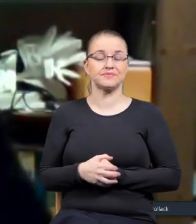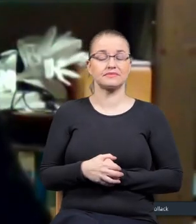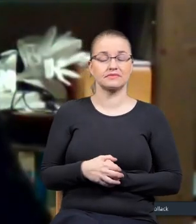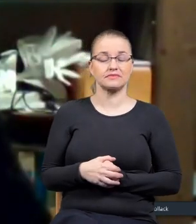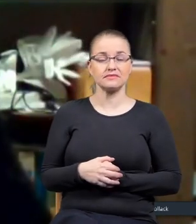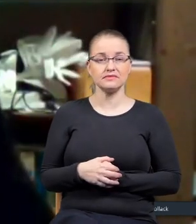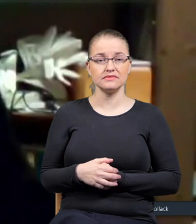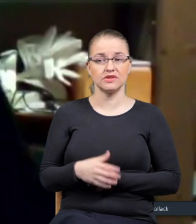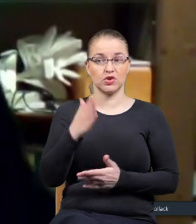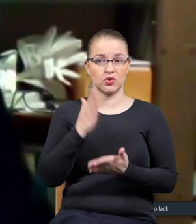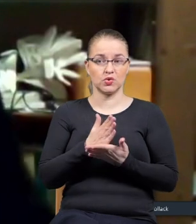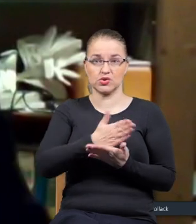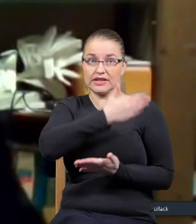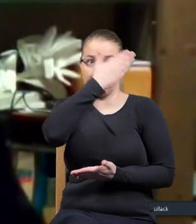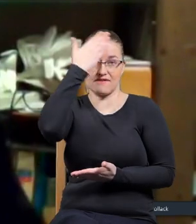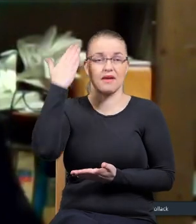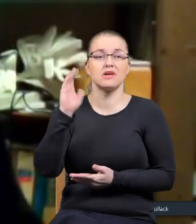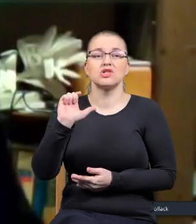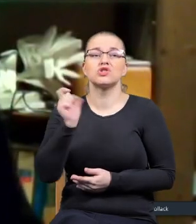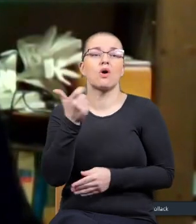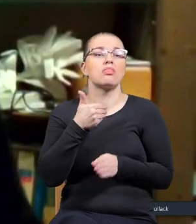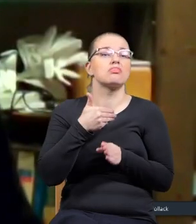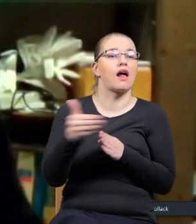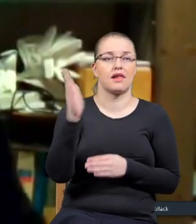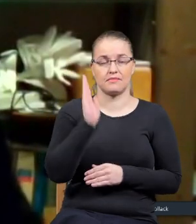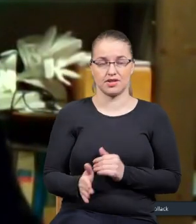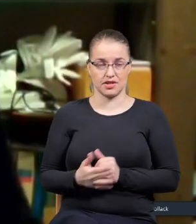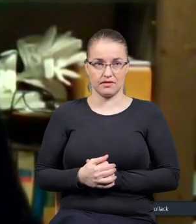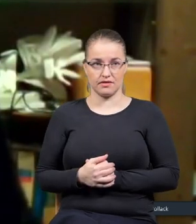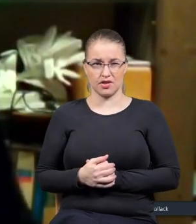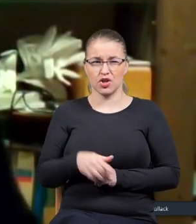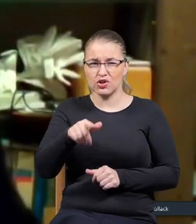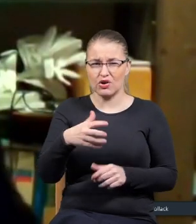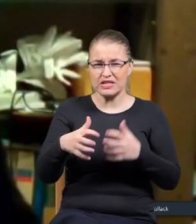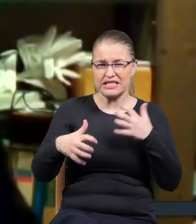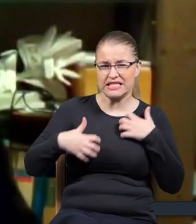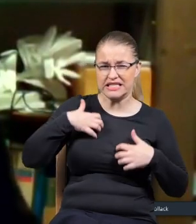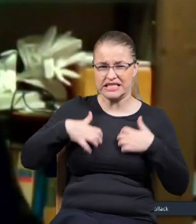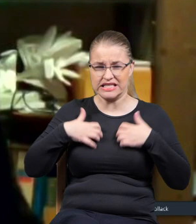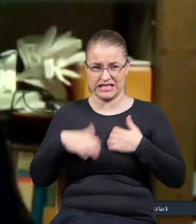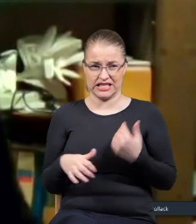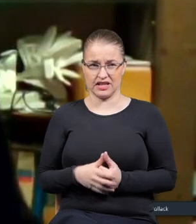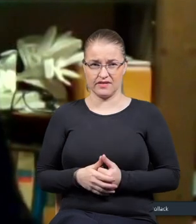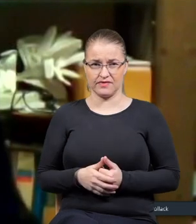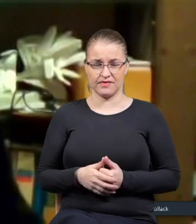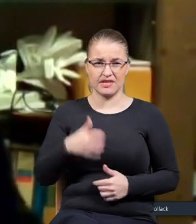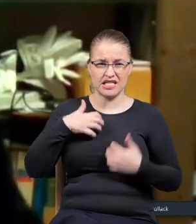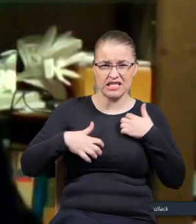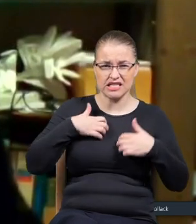i już nie wiemy, co z tego będzie. To jest taka agresja, że to jest taka